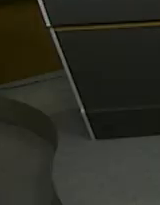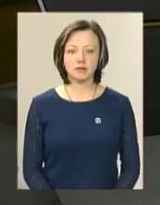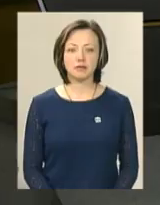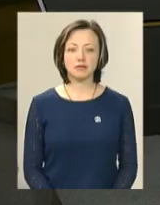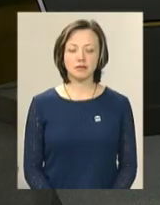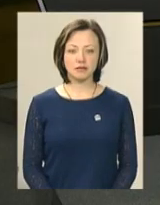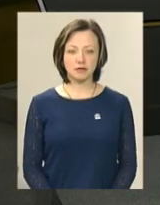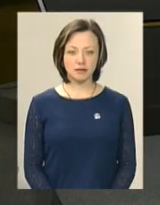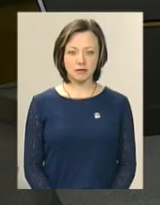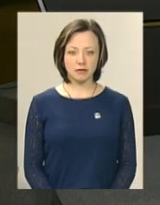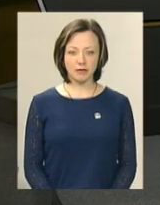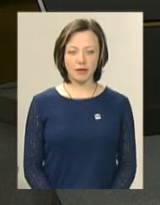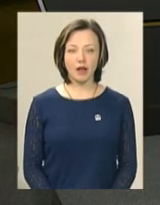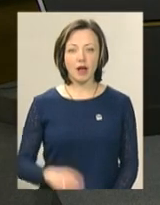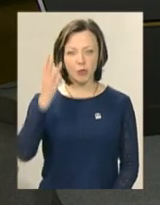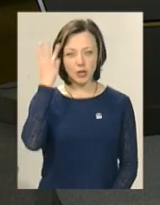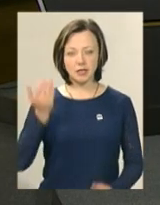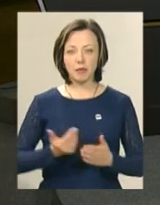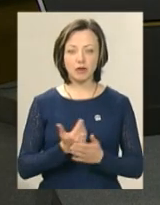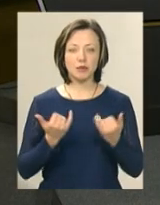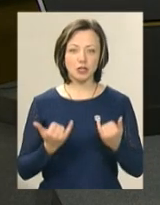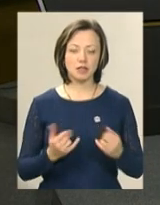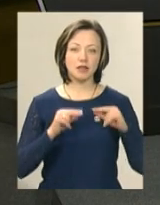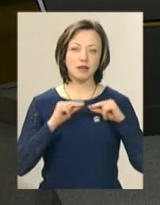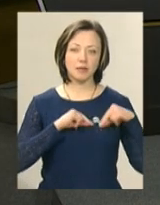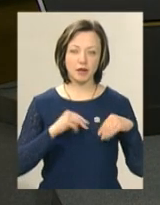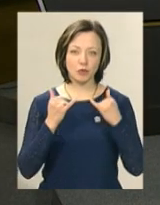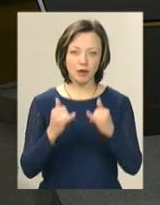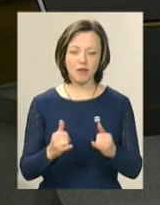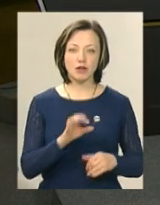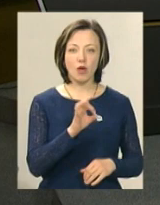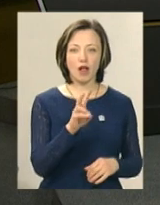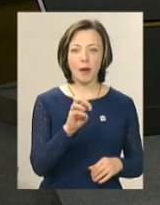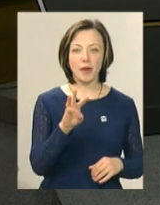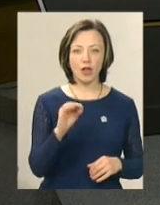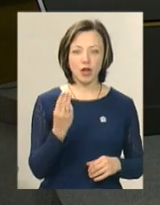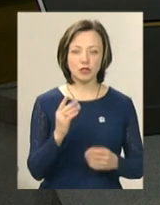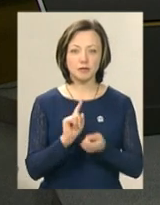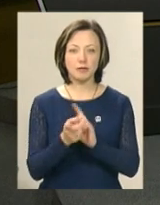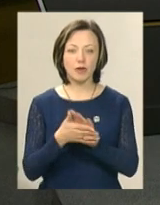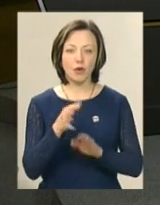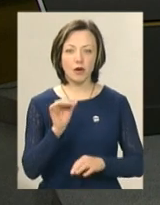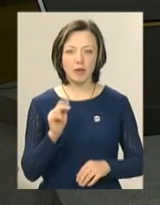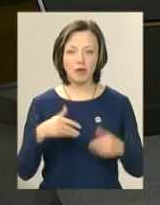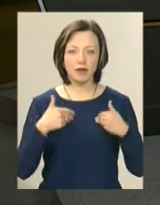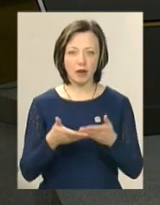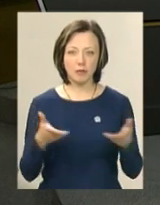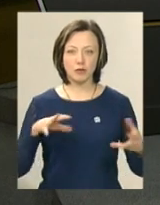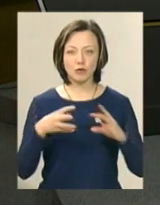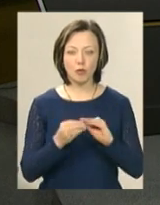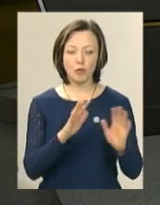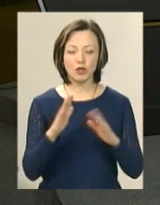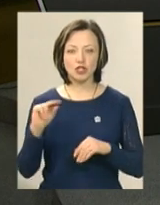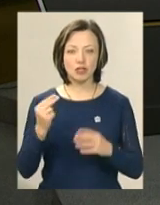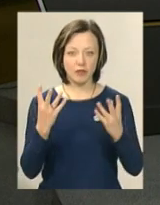Музика Подільська панорама на часі. У студії Олена Кам'яняш і Ольга Рибак. Вітаємо. Підсумуємо події «Четвергай».